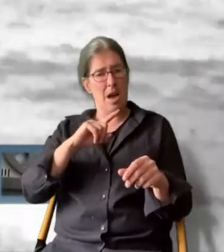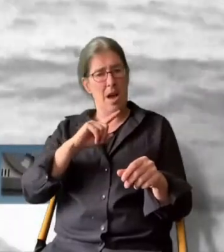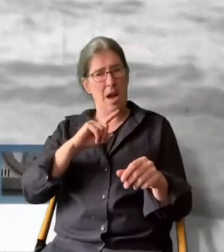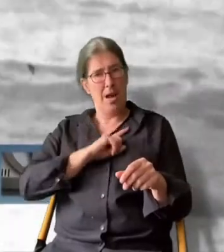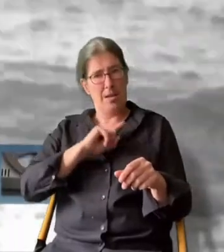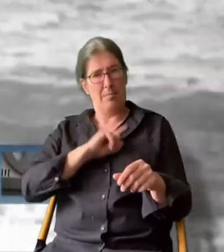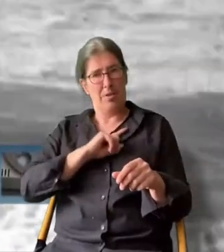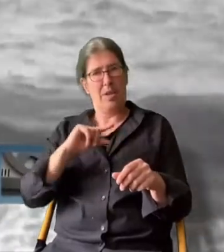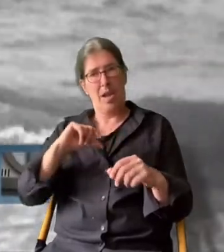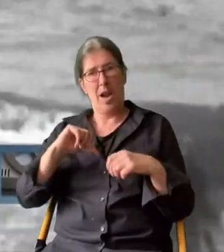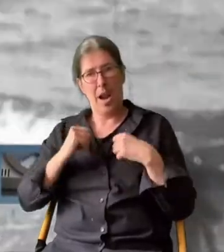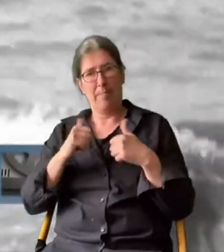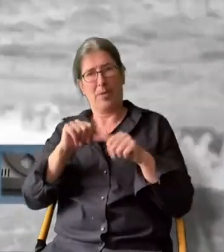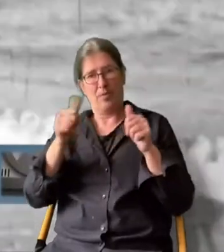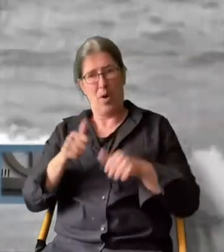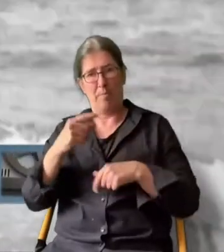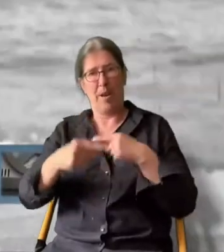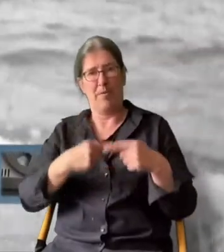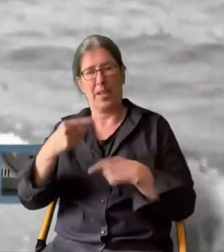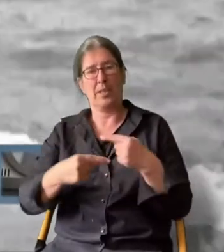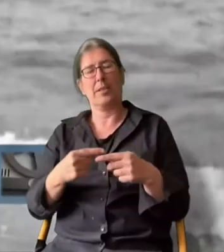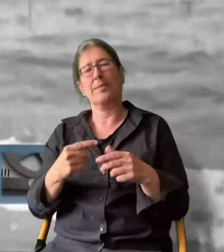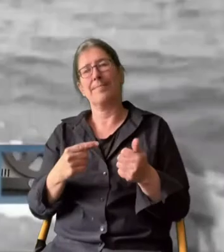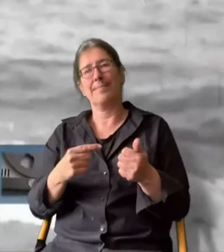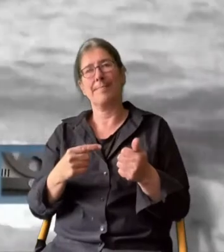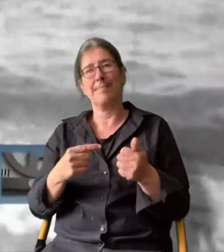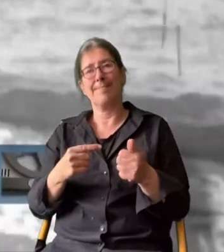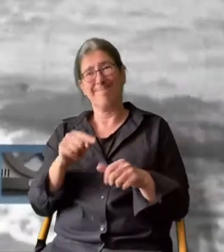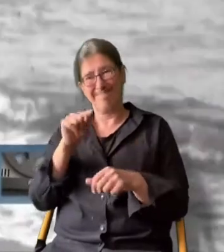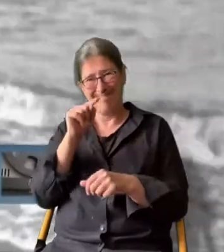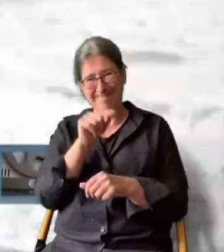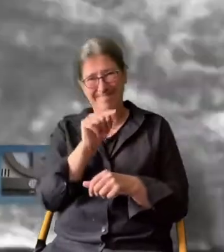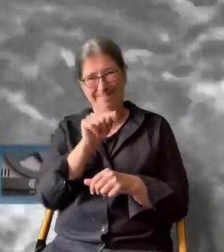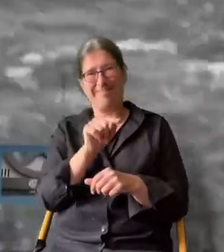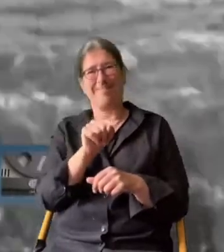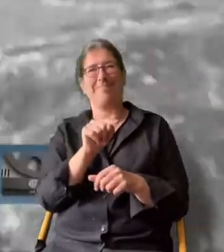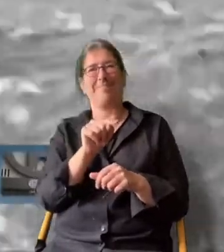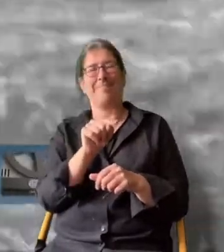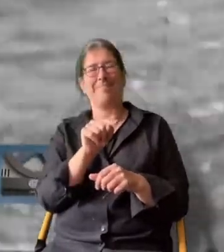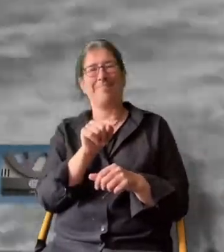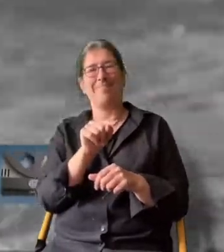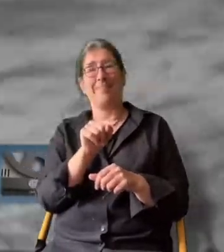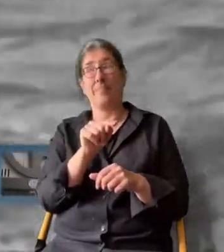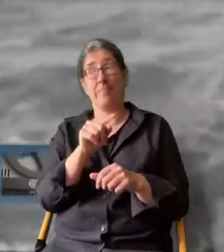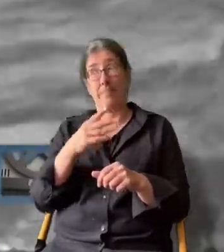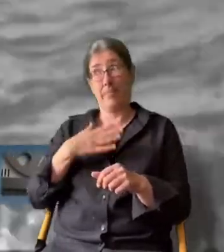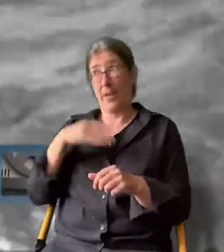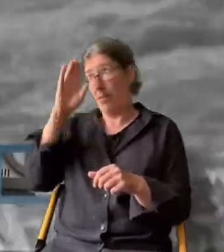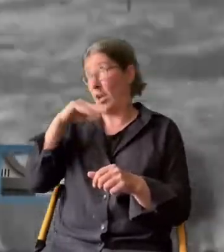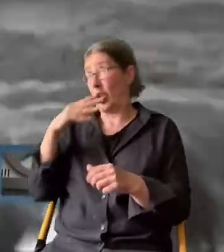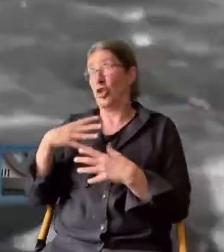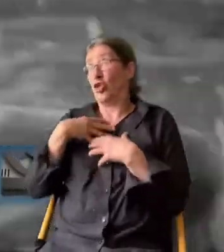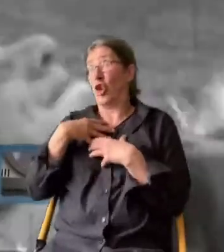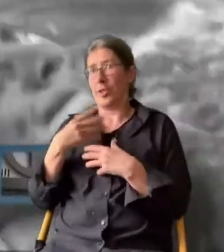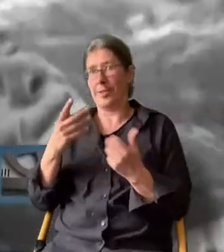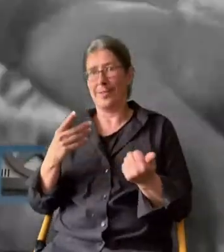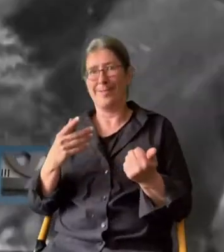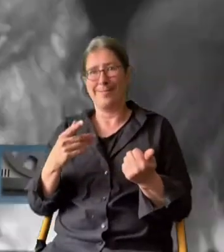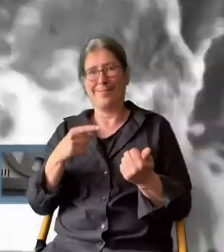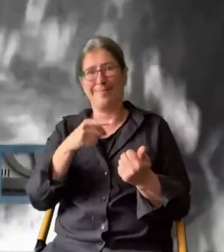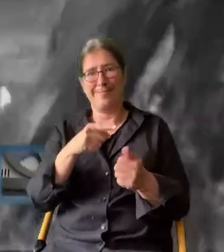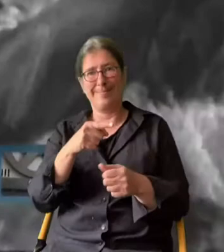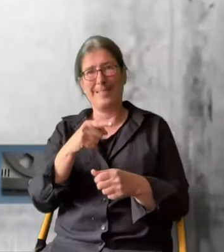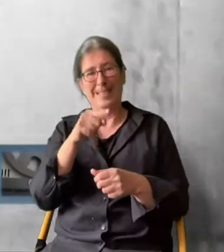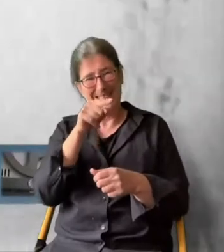eigenen Lebensformen entwickelt. Und da habe ich eigentlich auch sehr zum Entsetzen meines